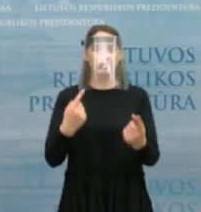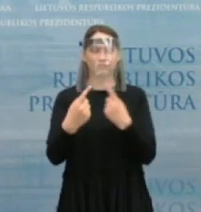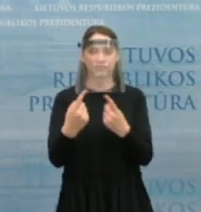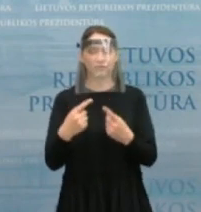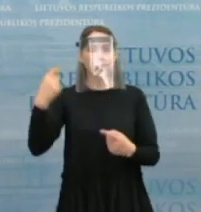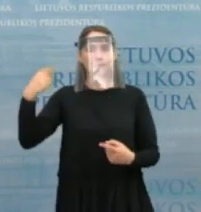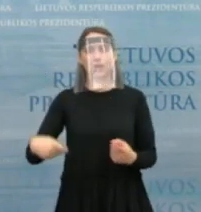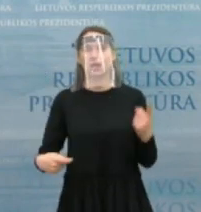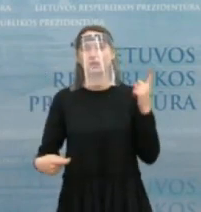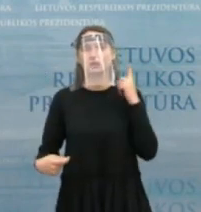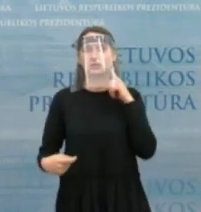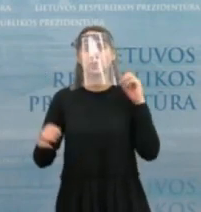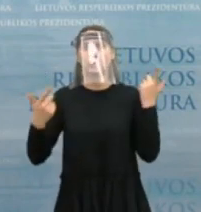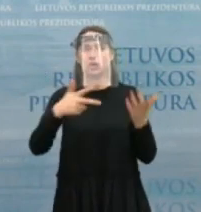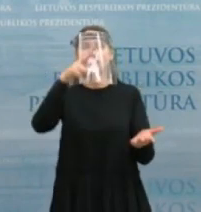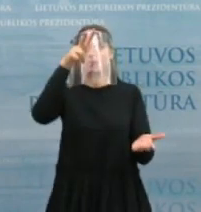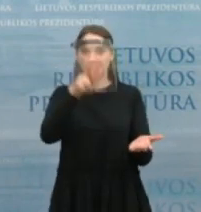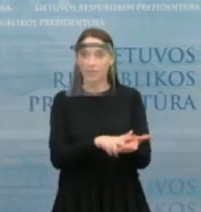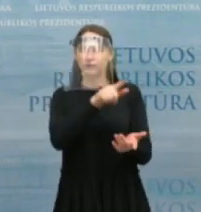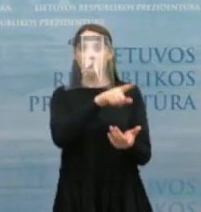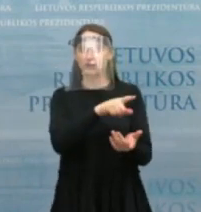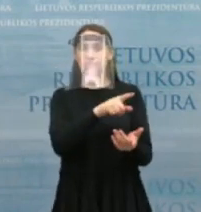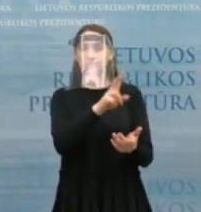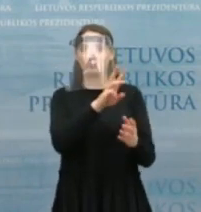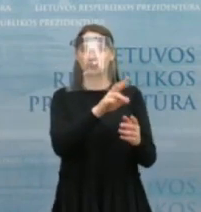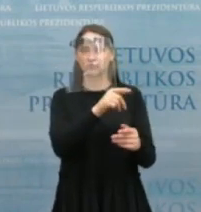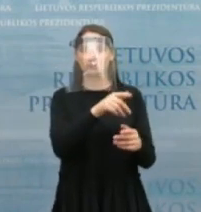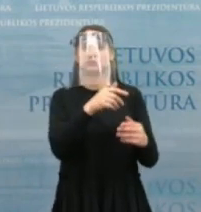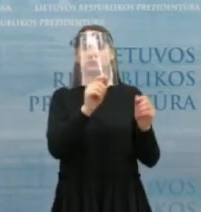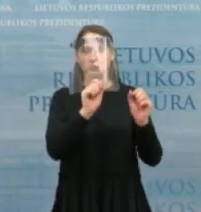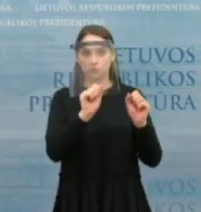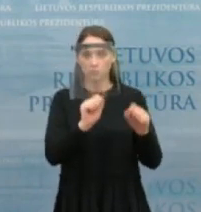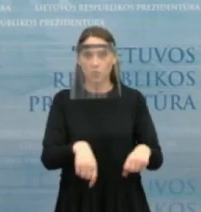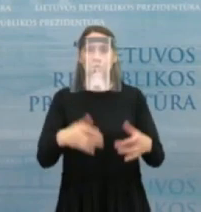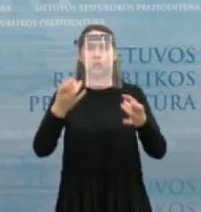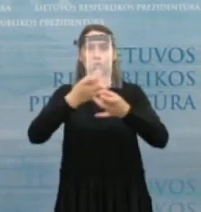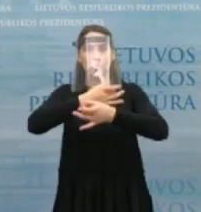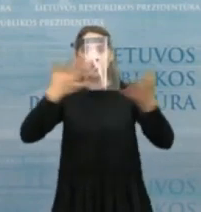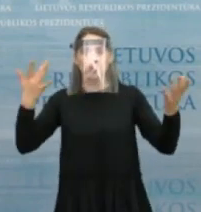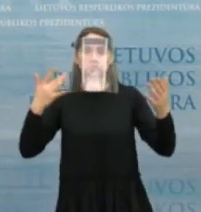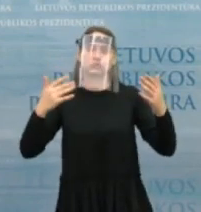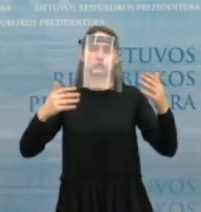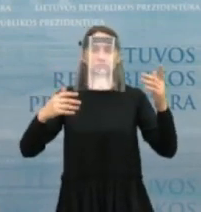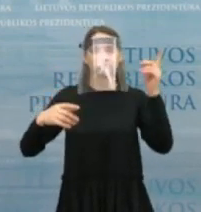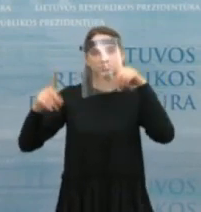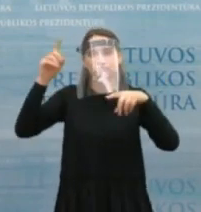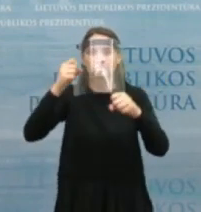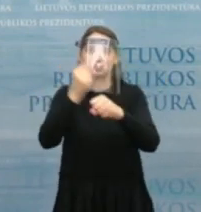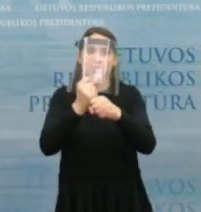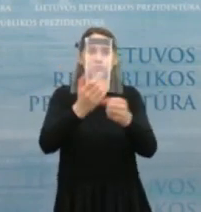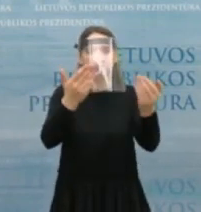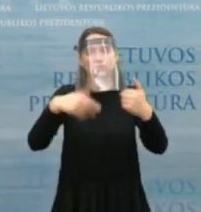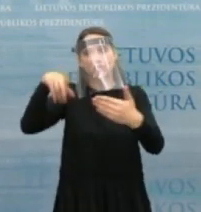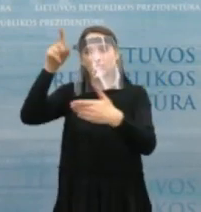jeigu būtų paskirtas į šį postą, sudarytų sąlygas visiems dalyvauti kultūros kūrybinėme procese, palaikytų atverą,